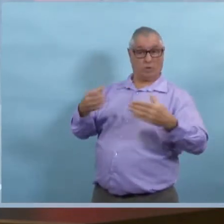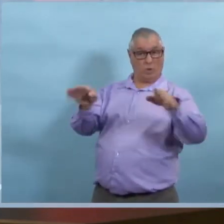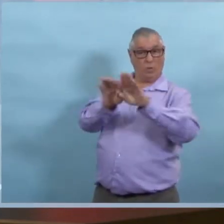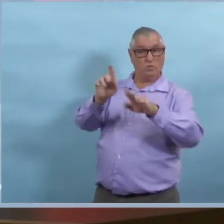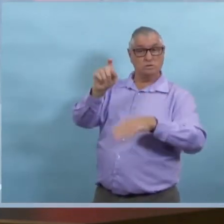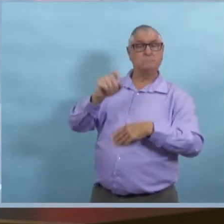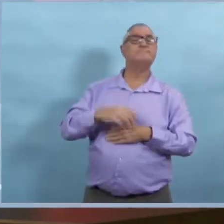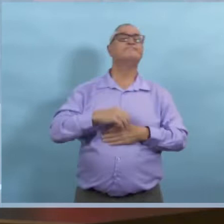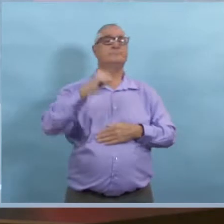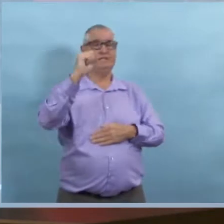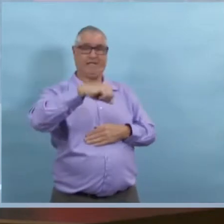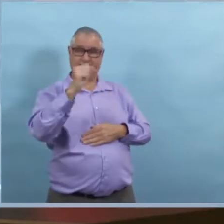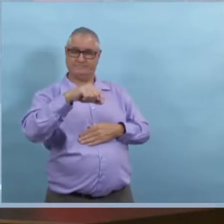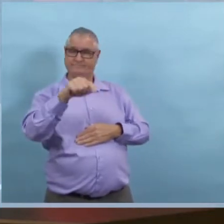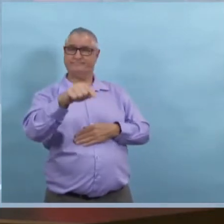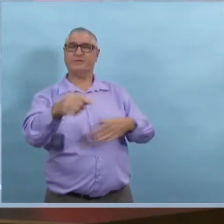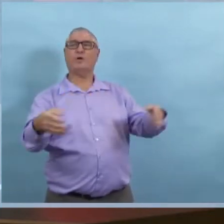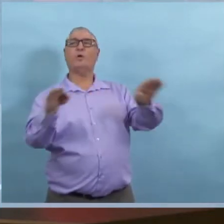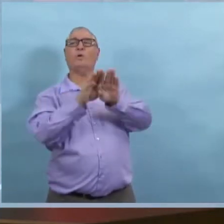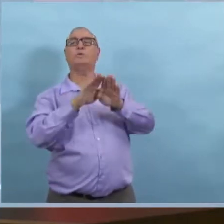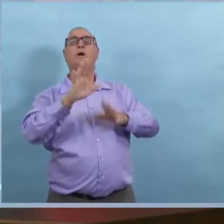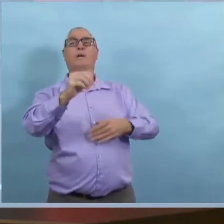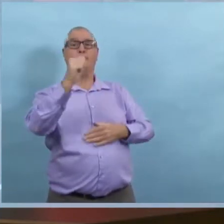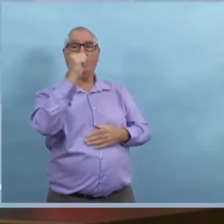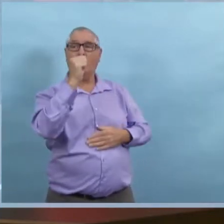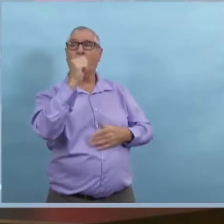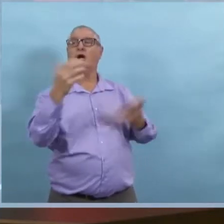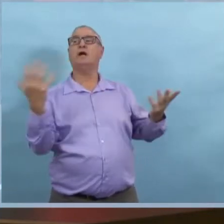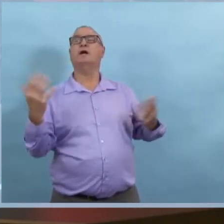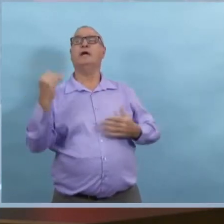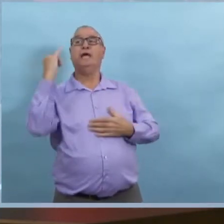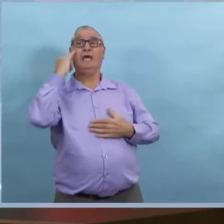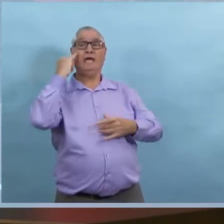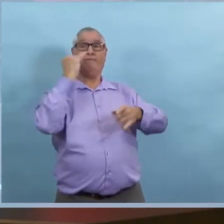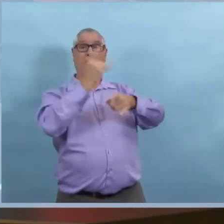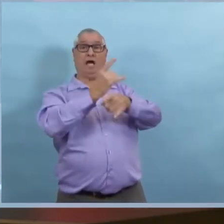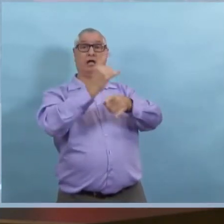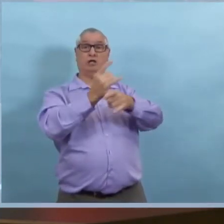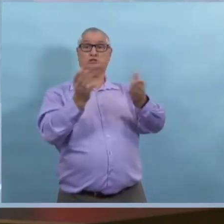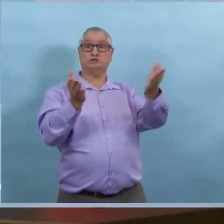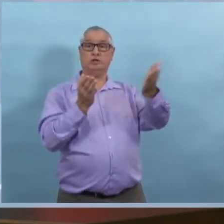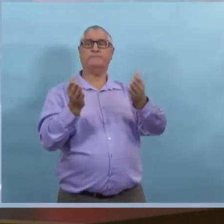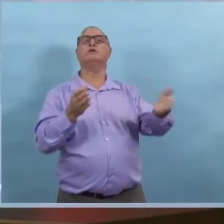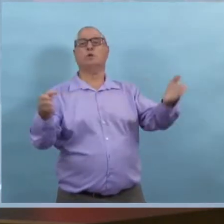Donc, ce que l'on parle, les bars, les nightclubs, les boîtes de nuit.